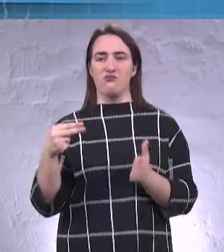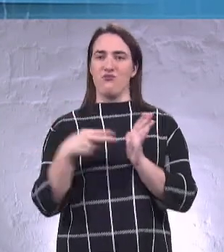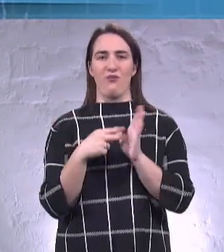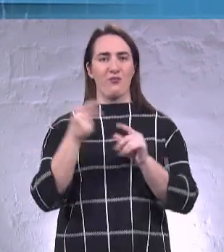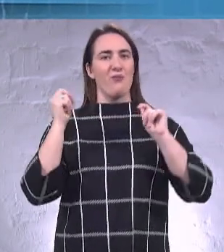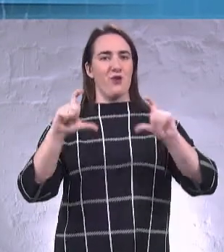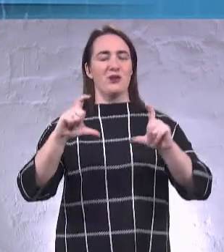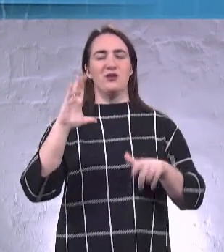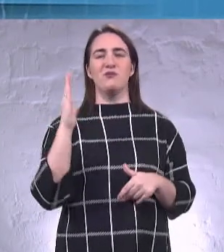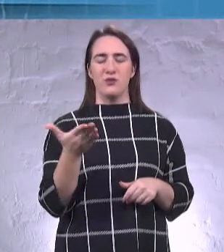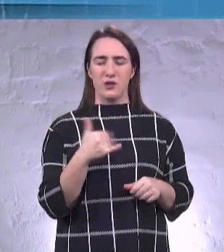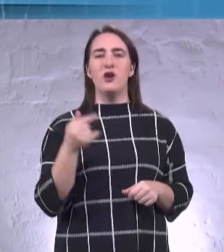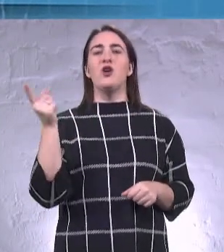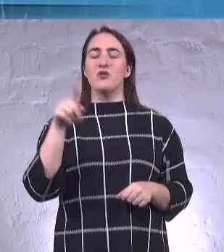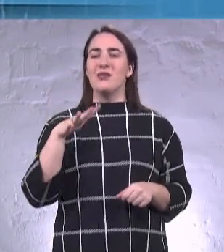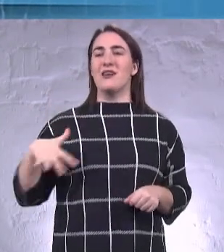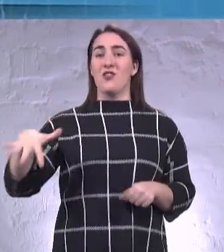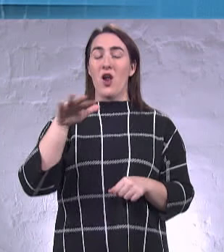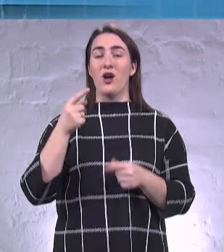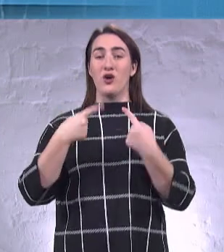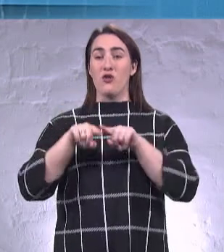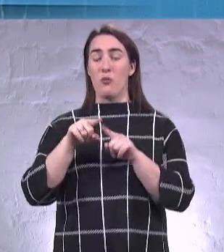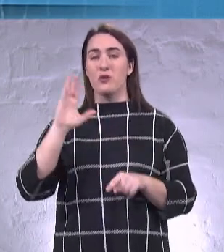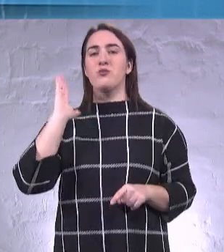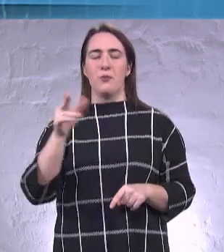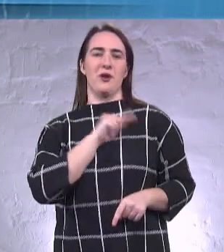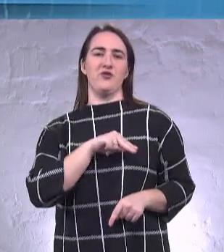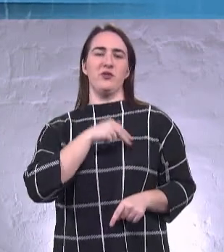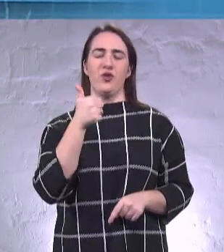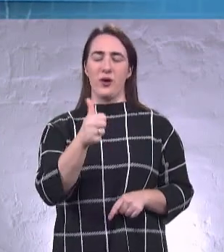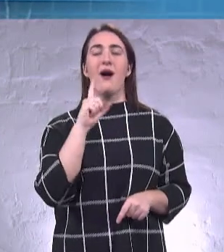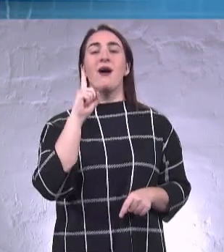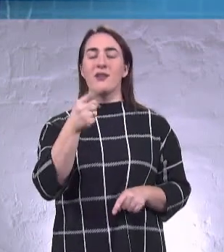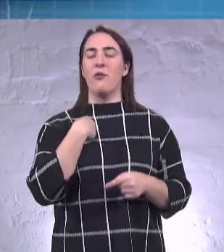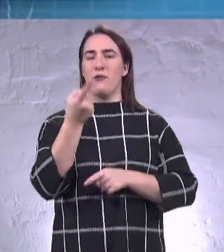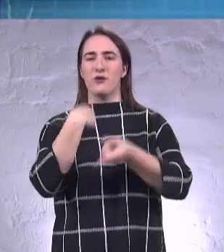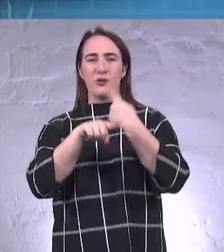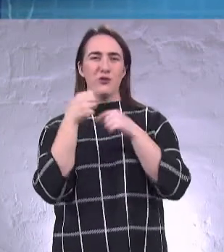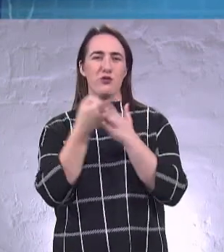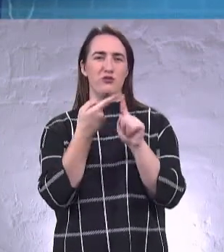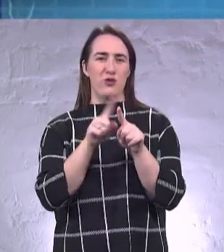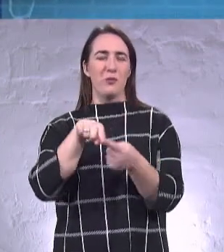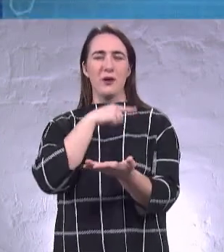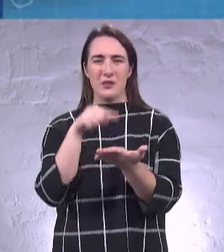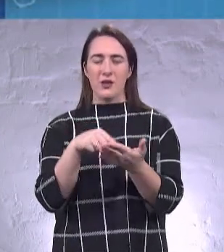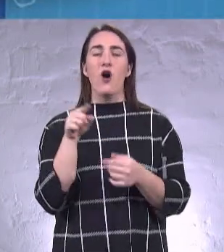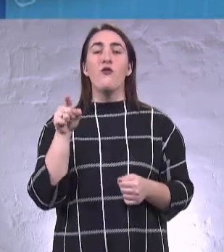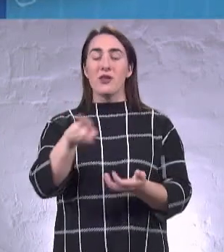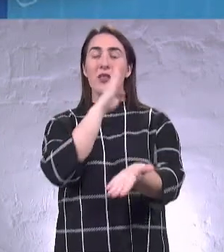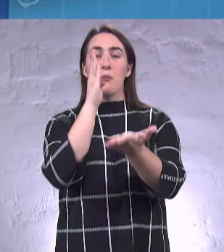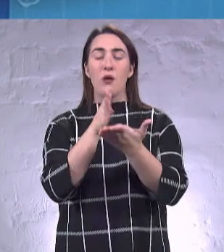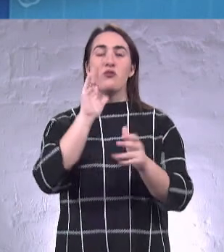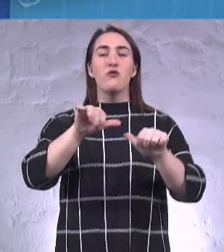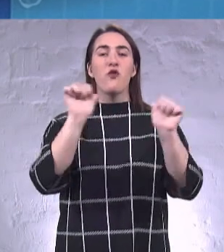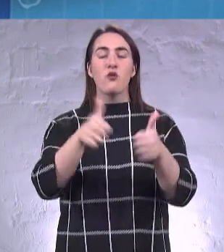І тоді територіальна громада зможе працювати. Але повертаємося до цього питання. Вони напряму будуть формувати